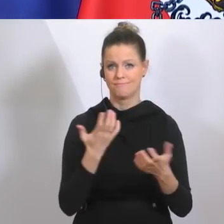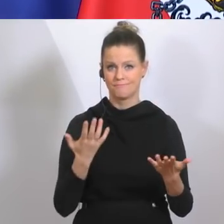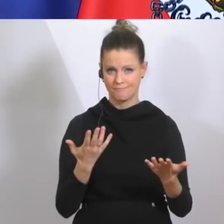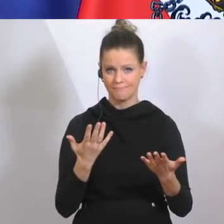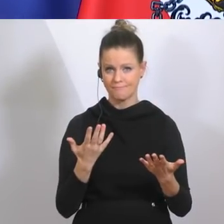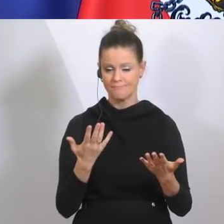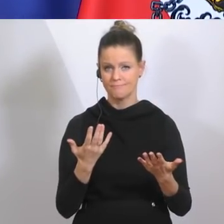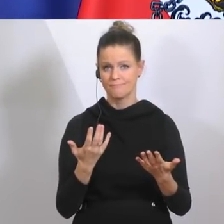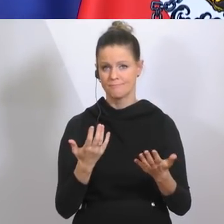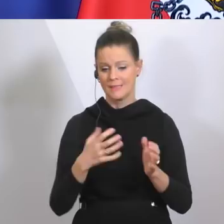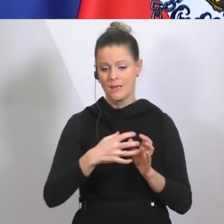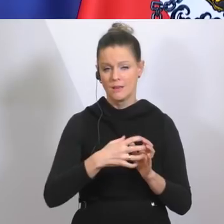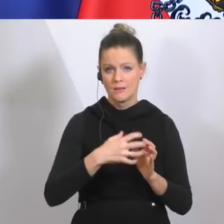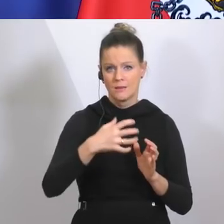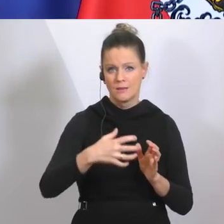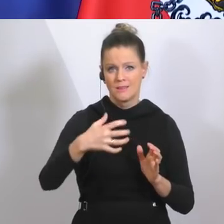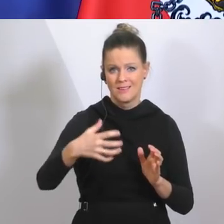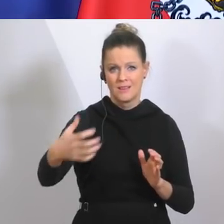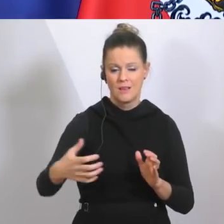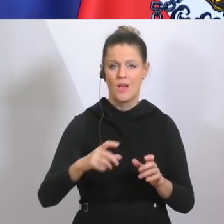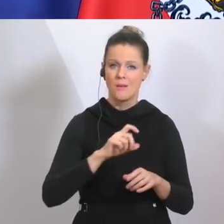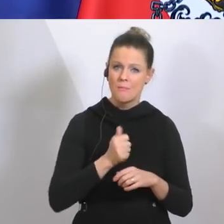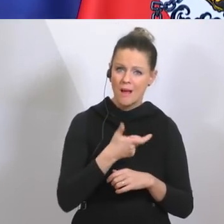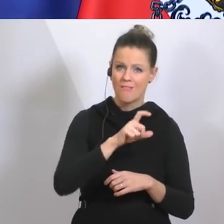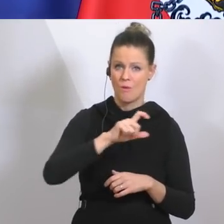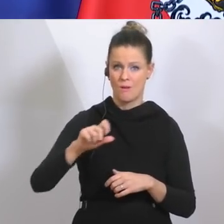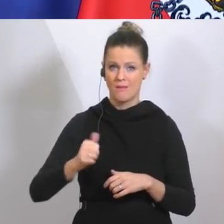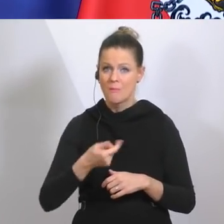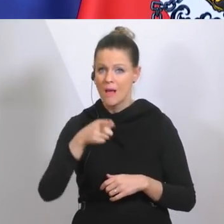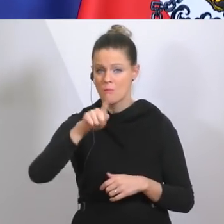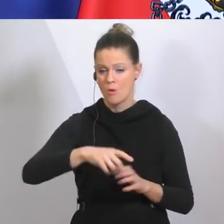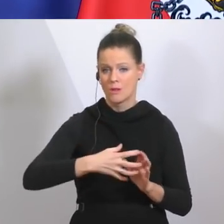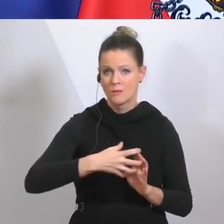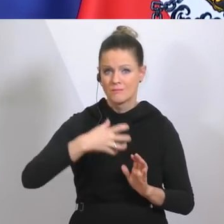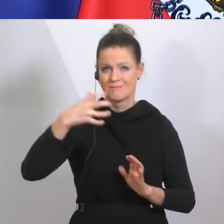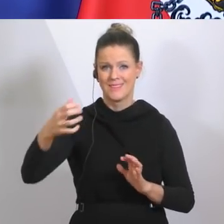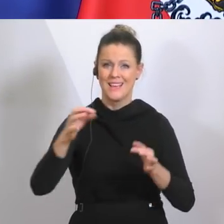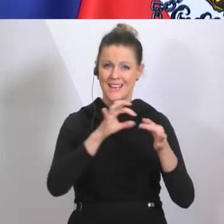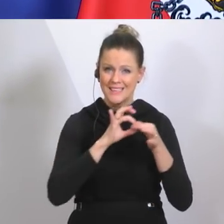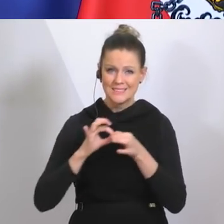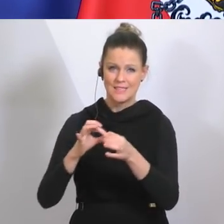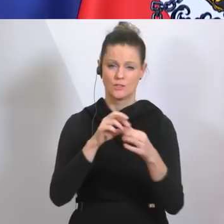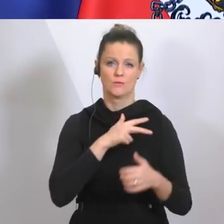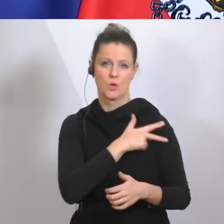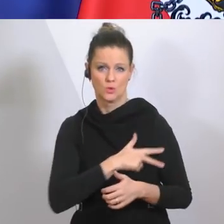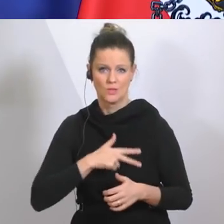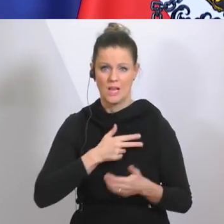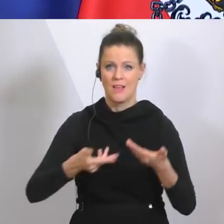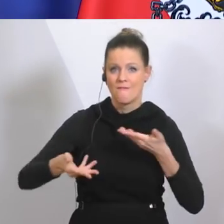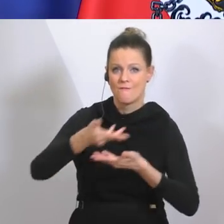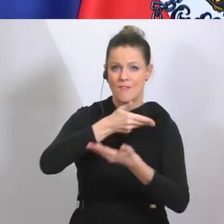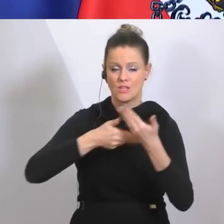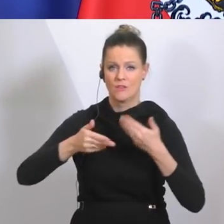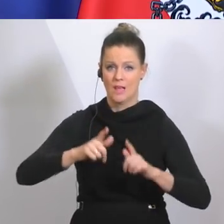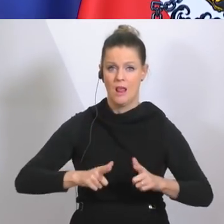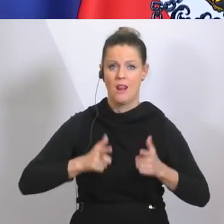da oder dort, auf Monate hinausdenken, das gesellschaftliche, das soziale und vor allem das wirtschaftliche Leben